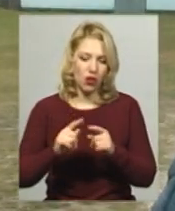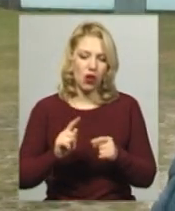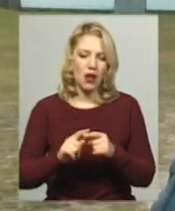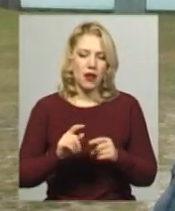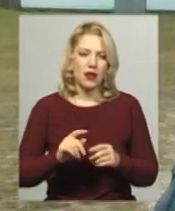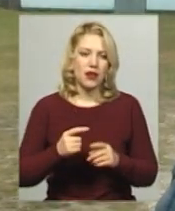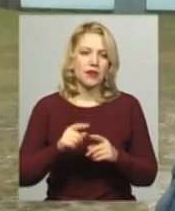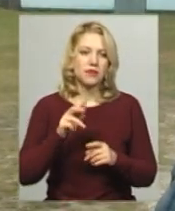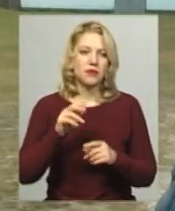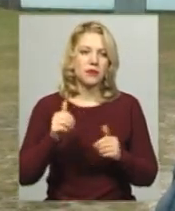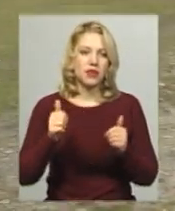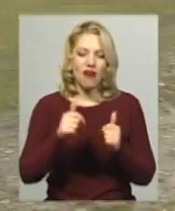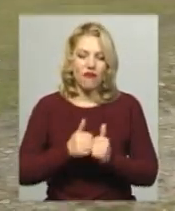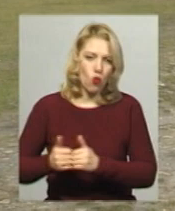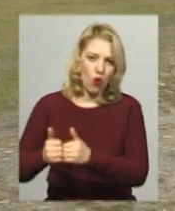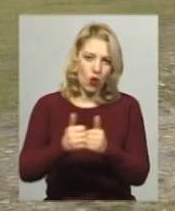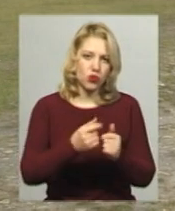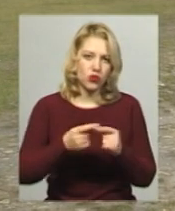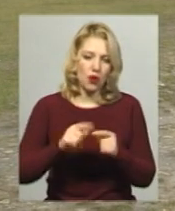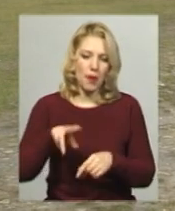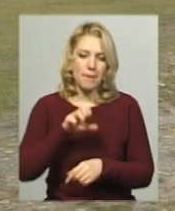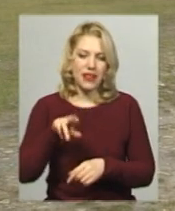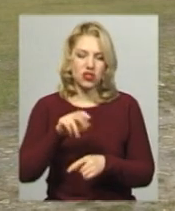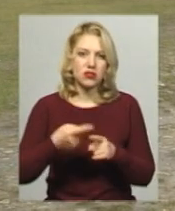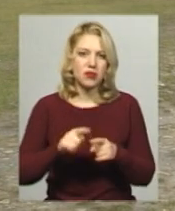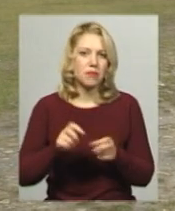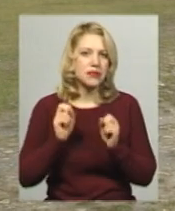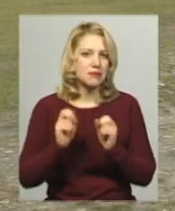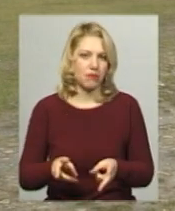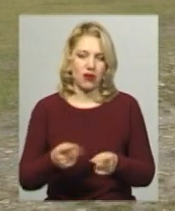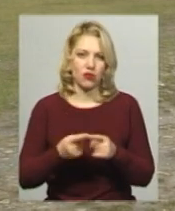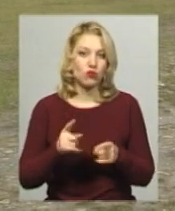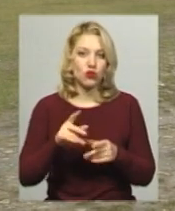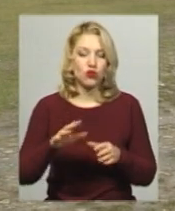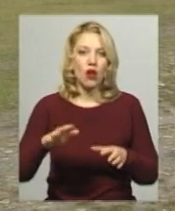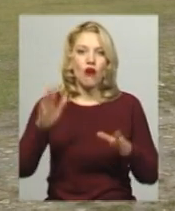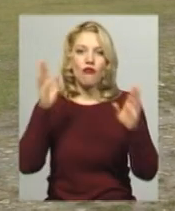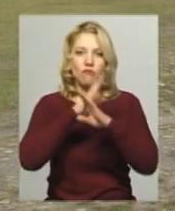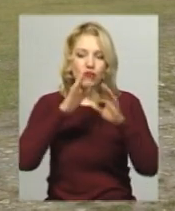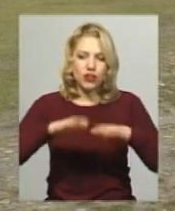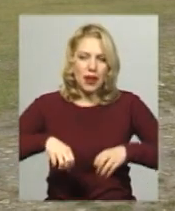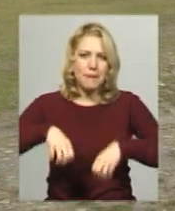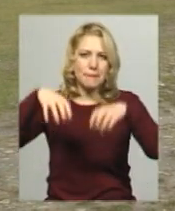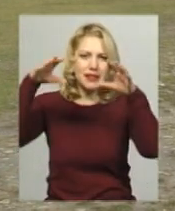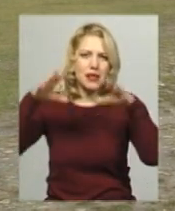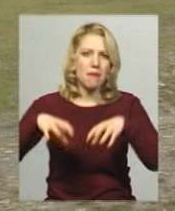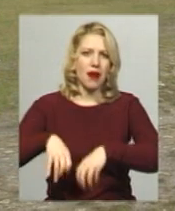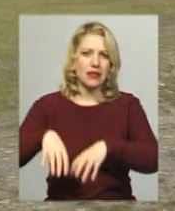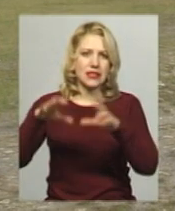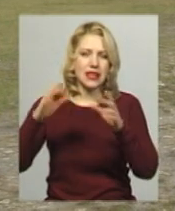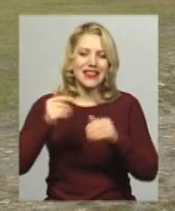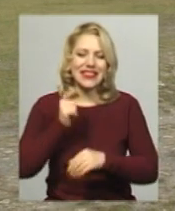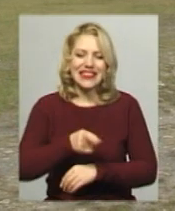директора заповідника, як колектив заповідника, це є небезпека, тому що в повітря піднімаються тисячі таких